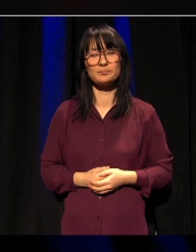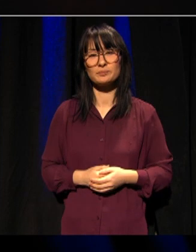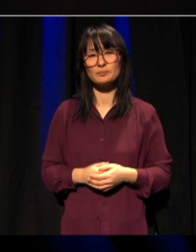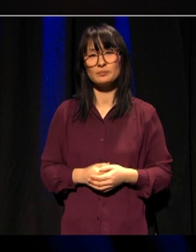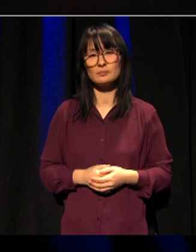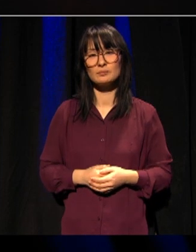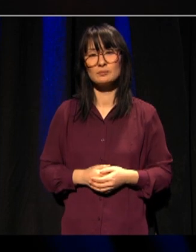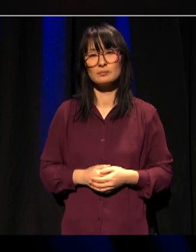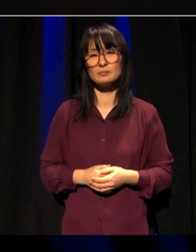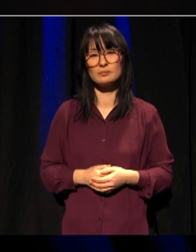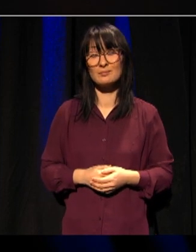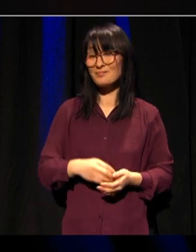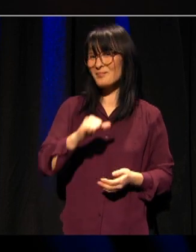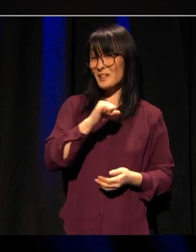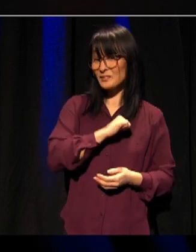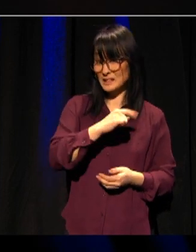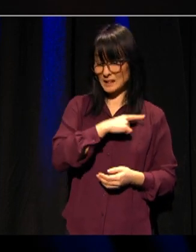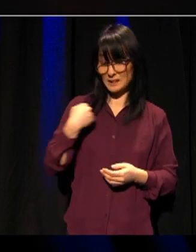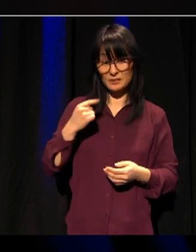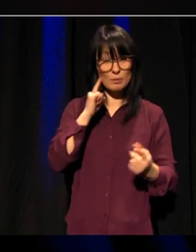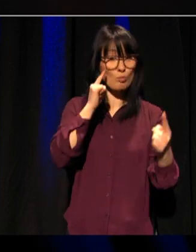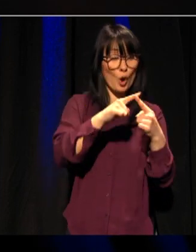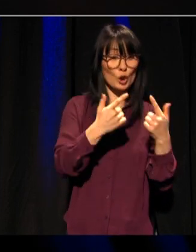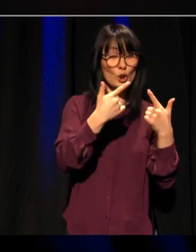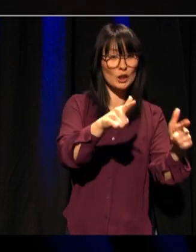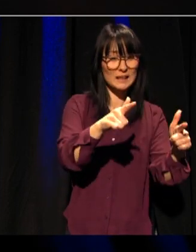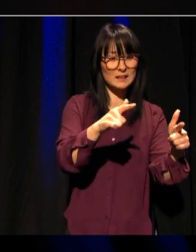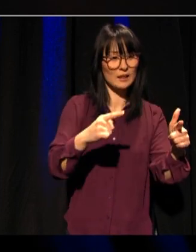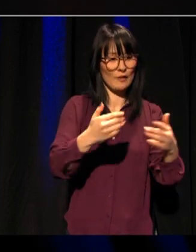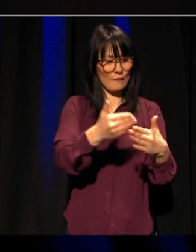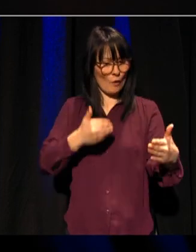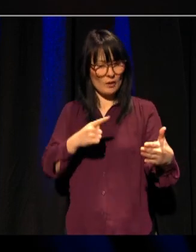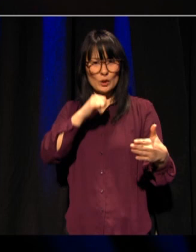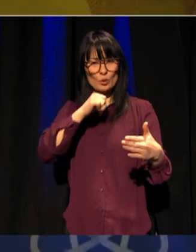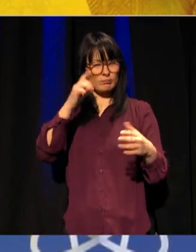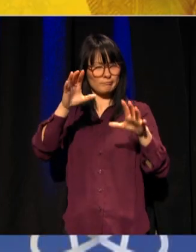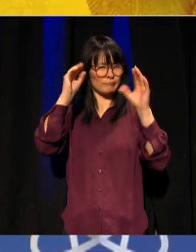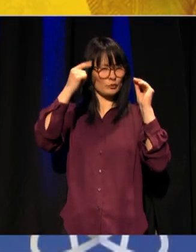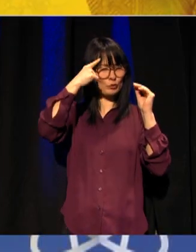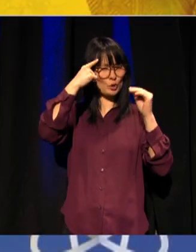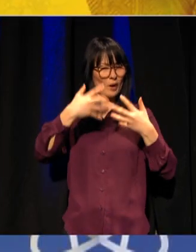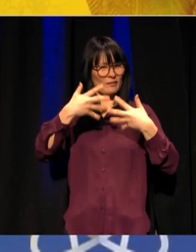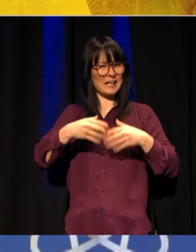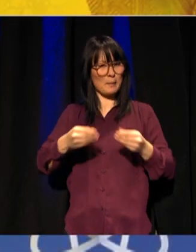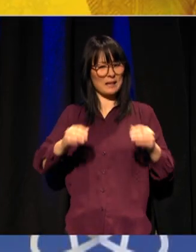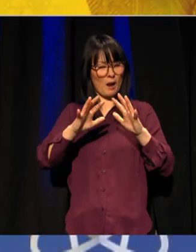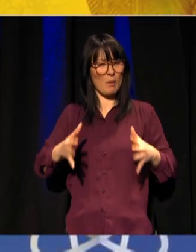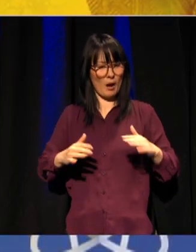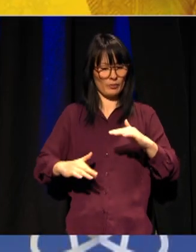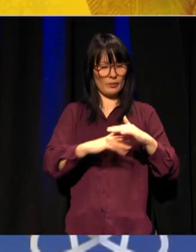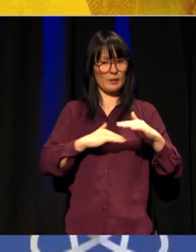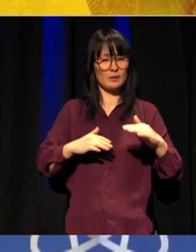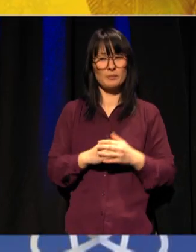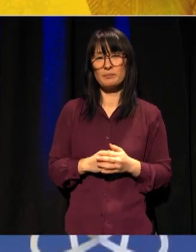Skal vi lykkes må vi forstå virkemiddelapparatet. I horisont Europa handler det om de store